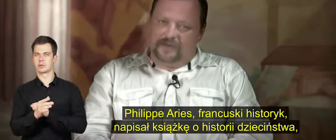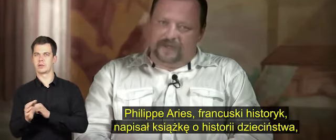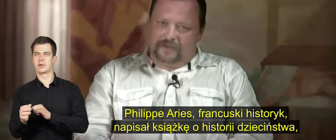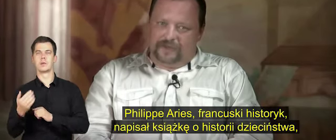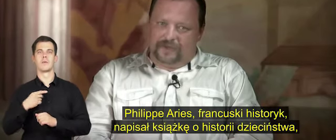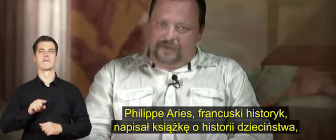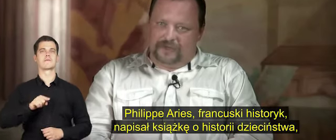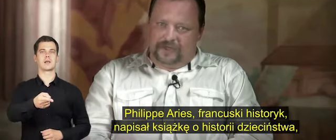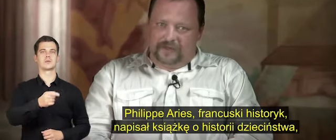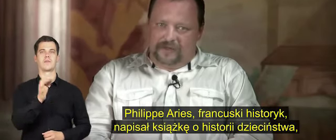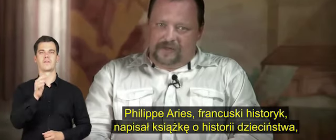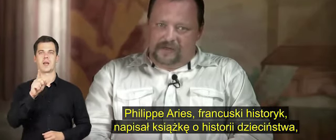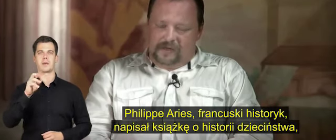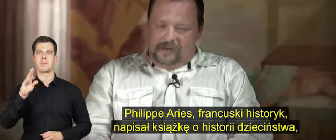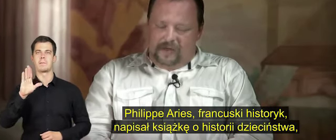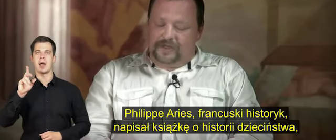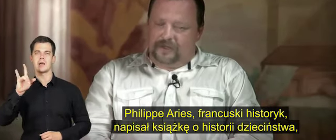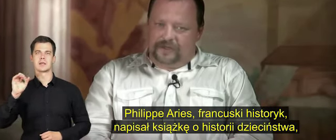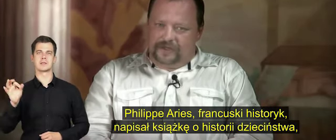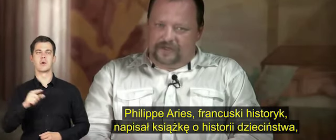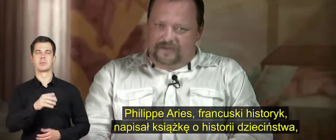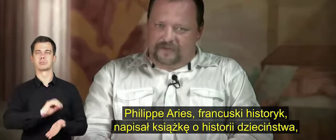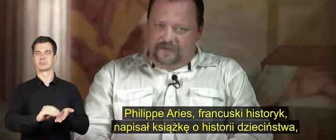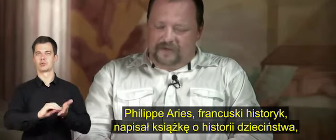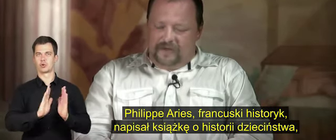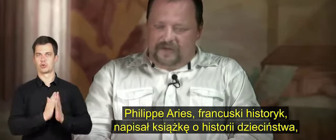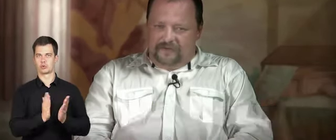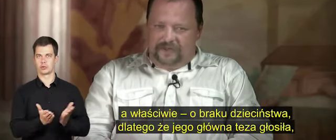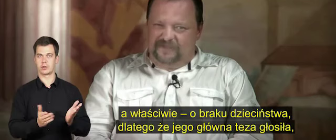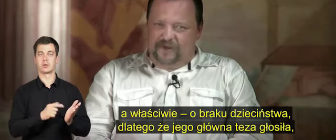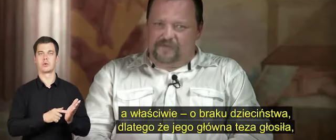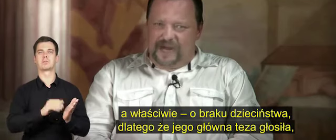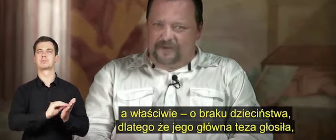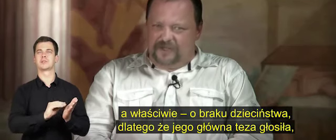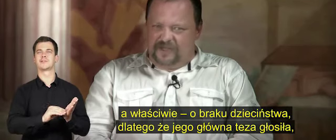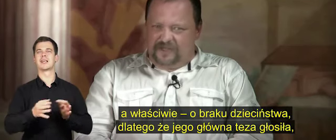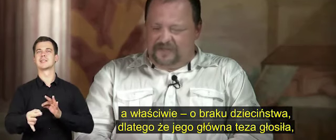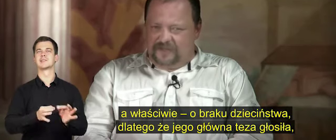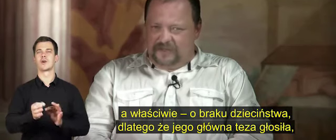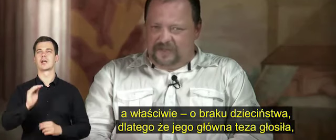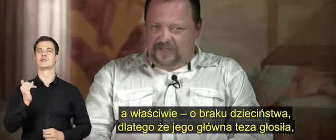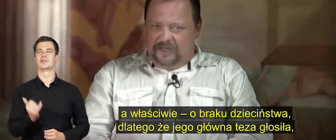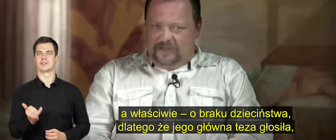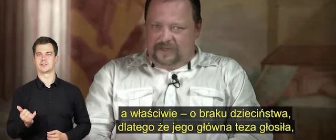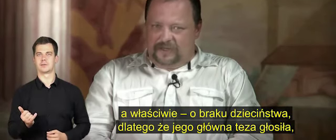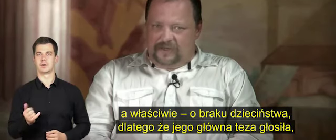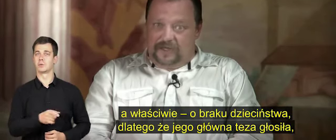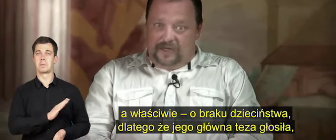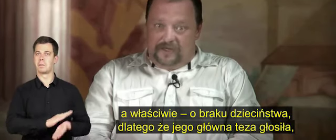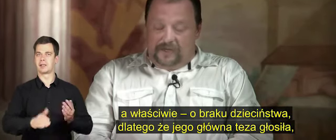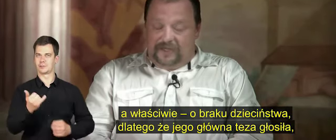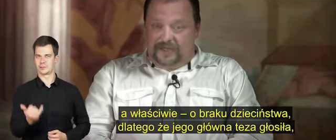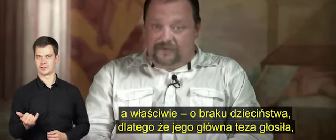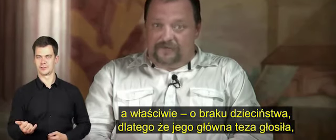napisał książkę o historii dzieciństwa, a właściwie o braku dzieciństwa. Dlatego,